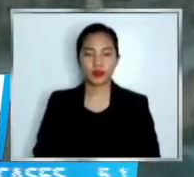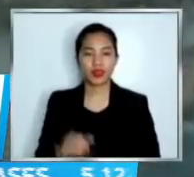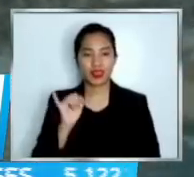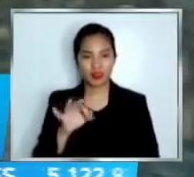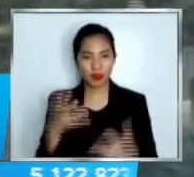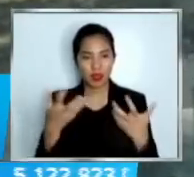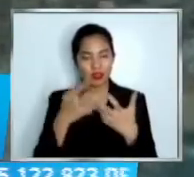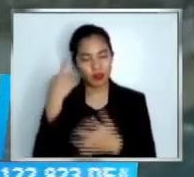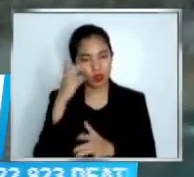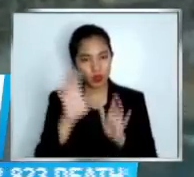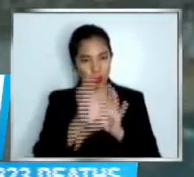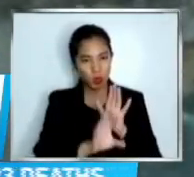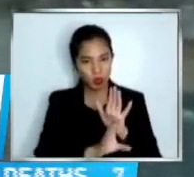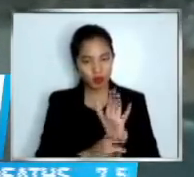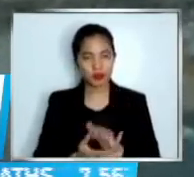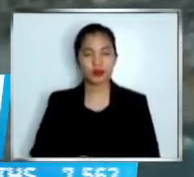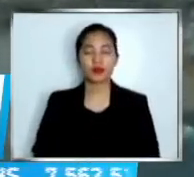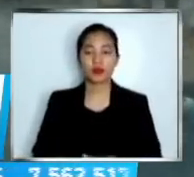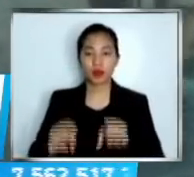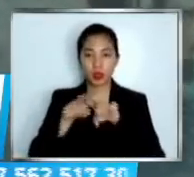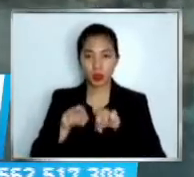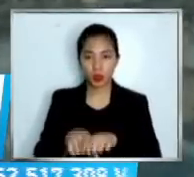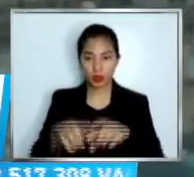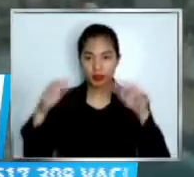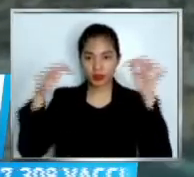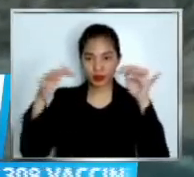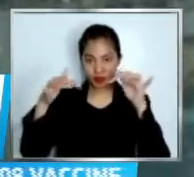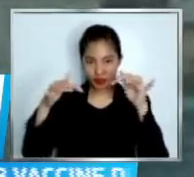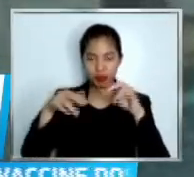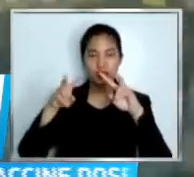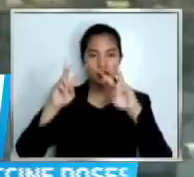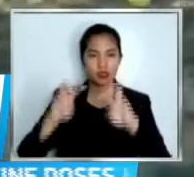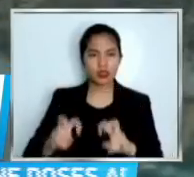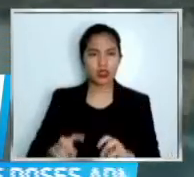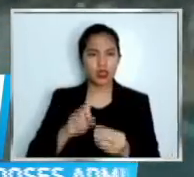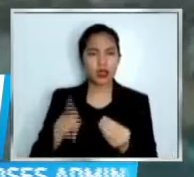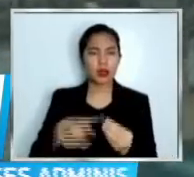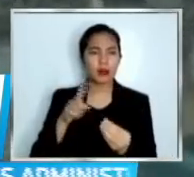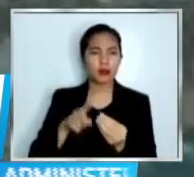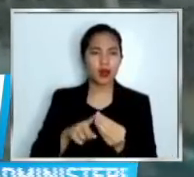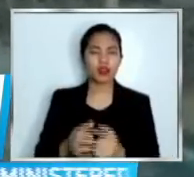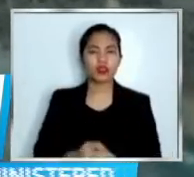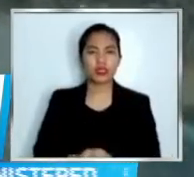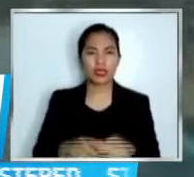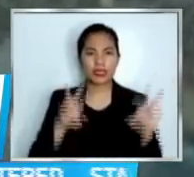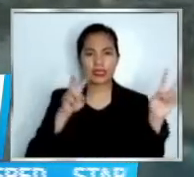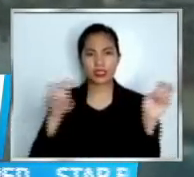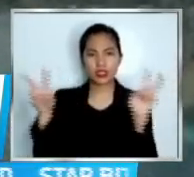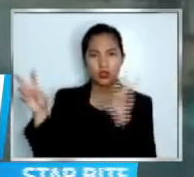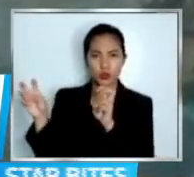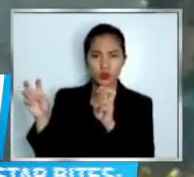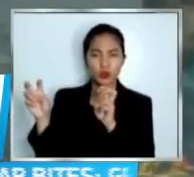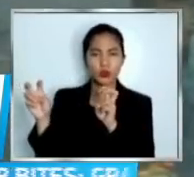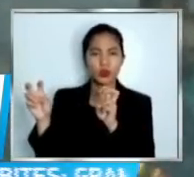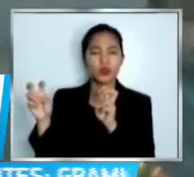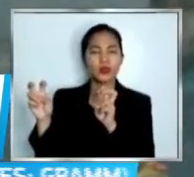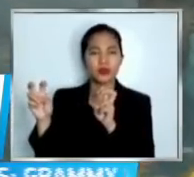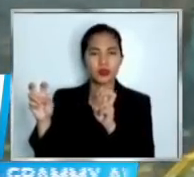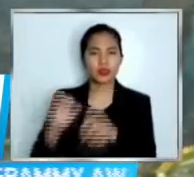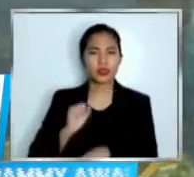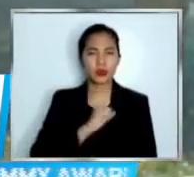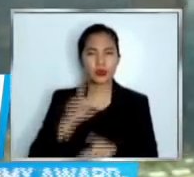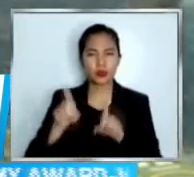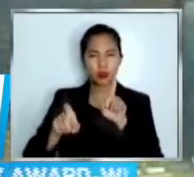Naungkap naman sa budget hearing ng Department of Energy ang Malampaya buyout controversy. Kuminasyon ng ilang senador kung bakit hindi ginamit ng